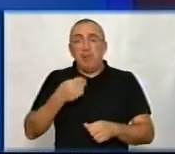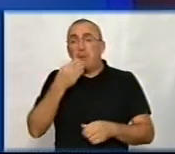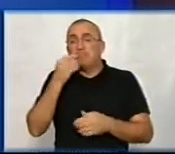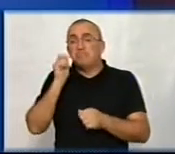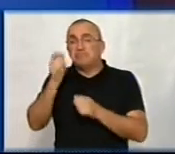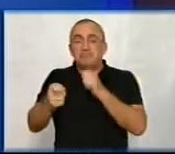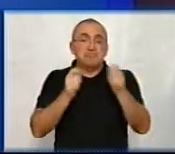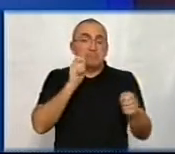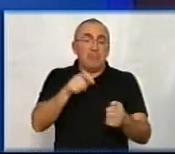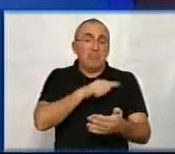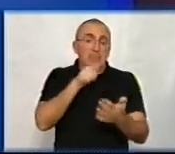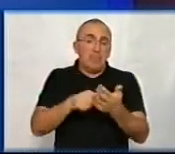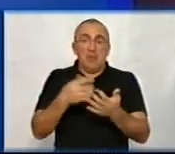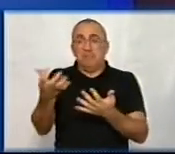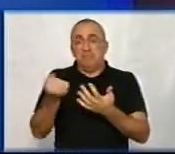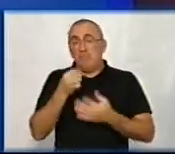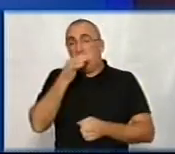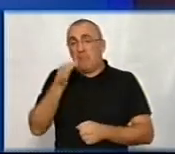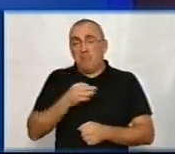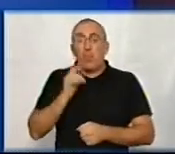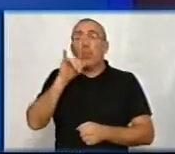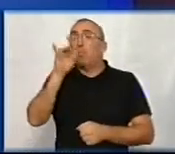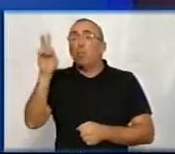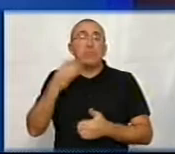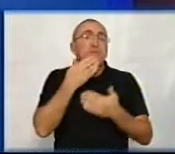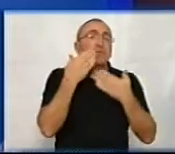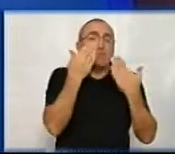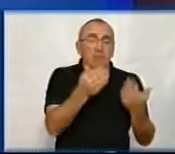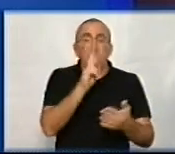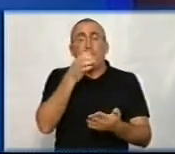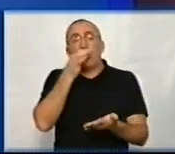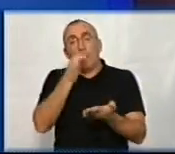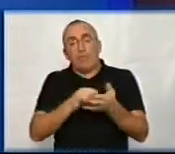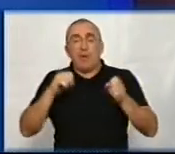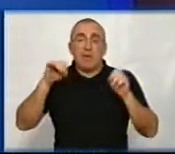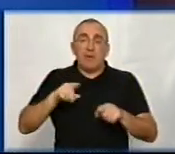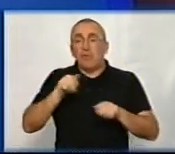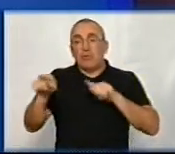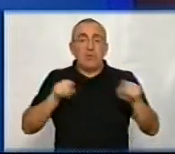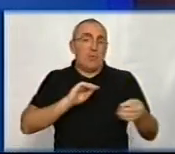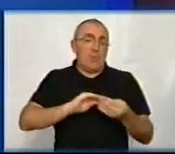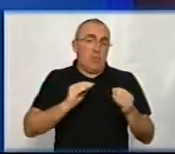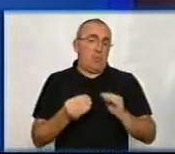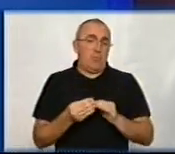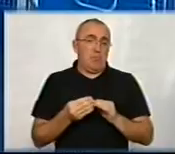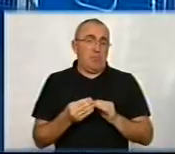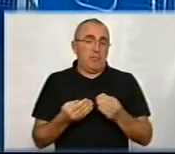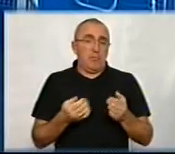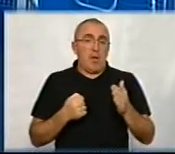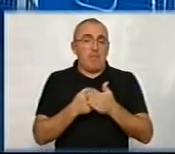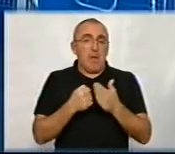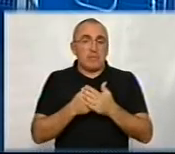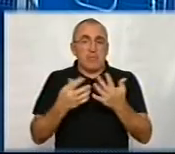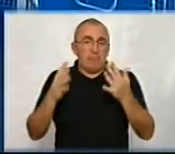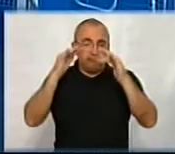питання, легко знайти на них відповідь і зразу розуміти, до кого звернутися, хто відповідає за вирішення тієї чи іншої проблеми і так далі. Бази даних мають